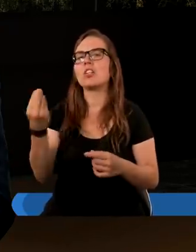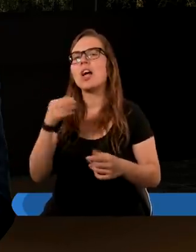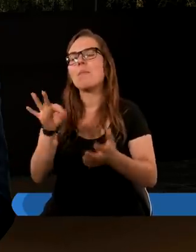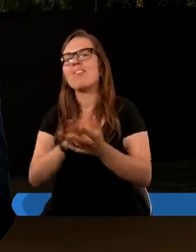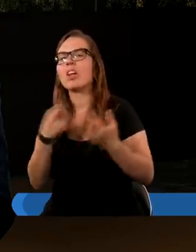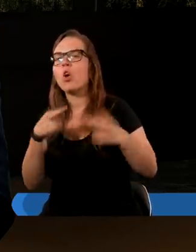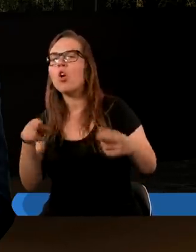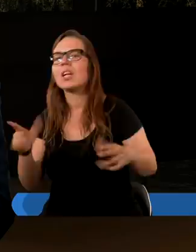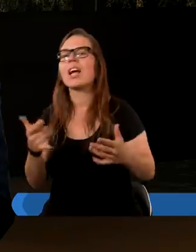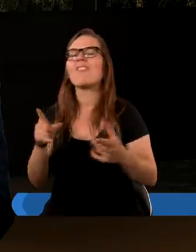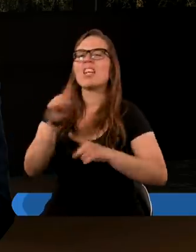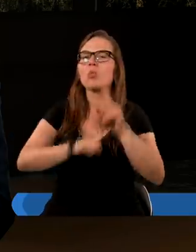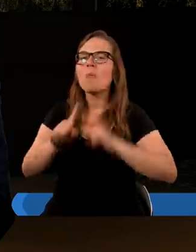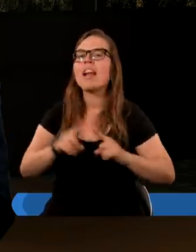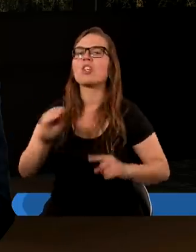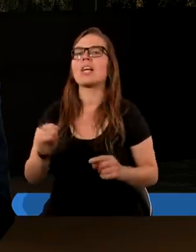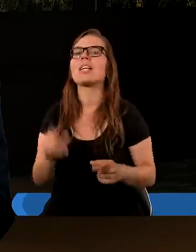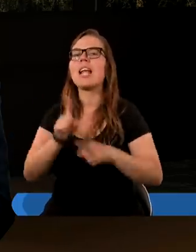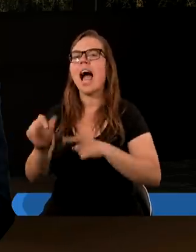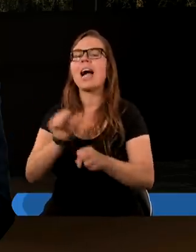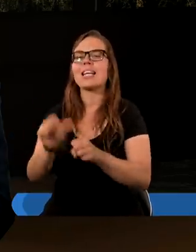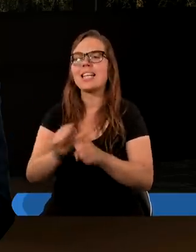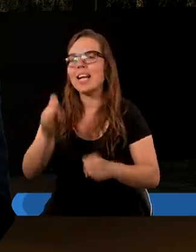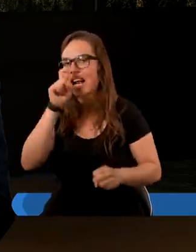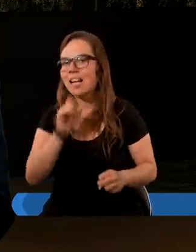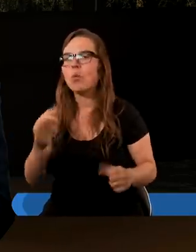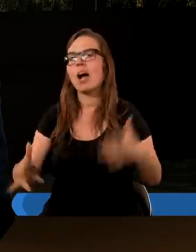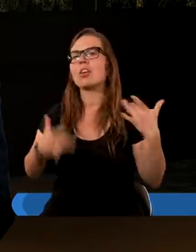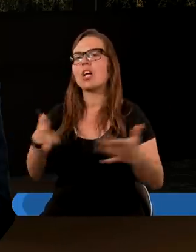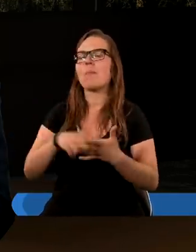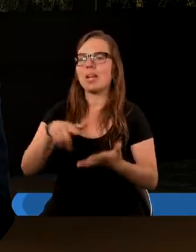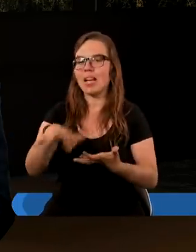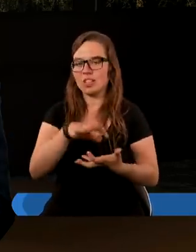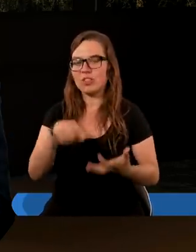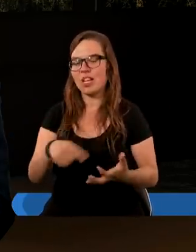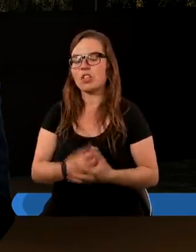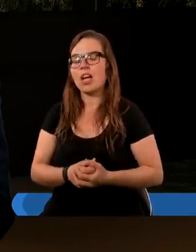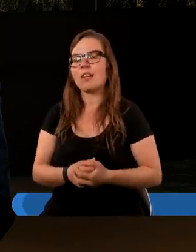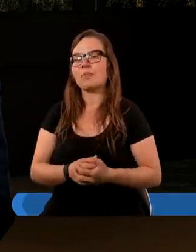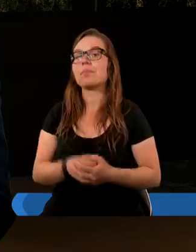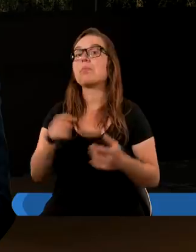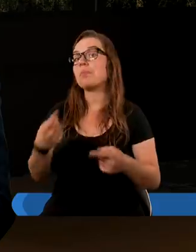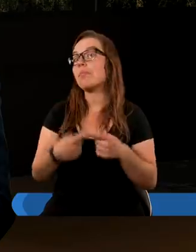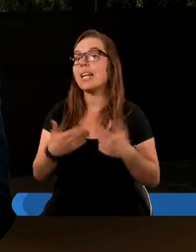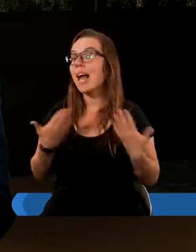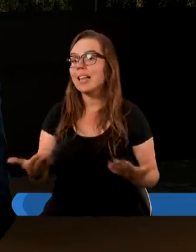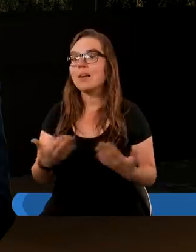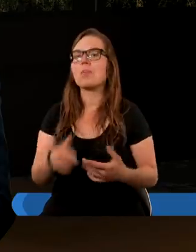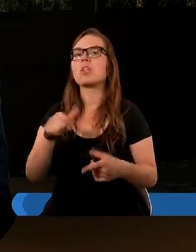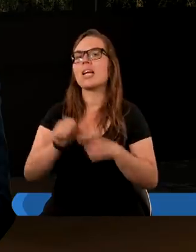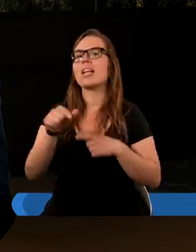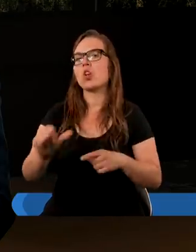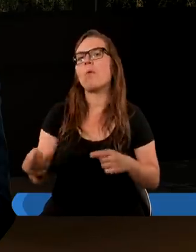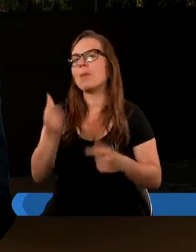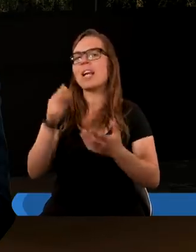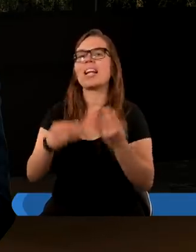pewnego rodzaju wytłumaczenie dla istnienia zła i cierpienia na świecie. Zatem jest to